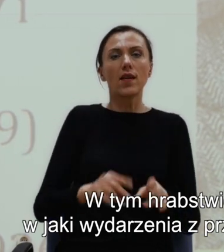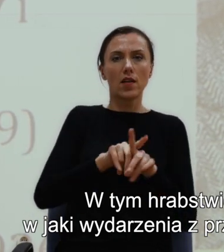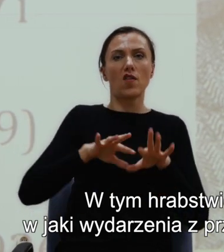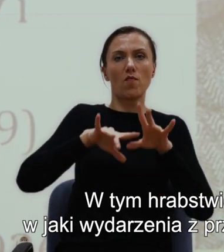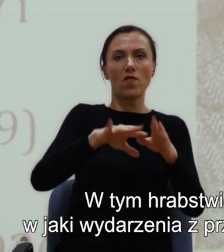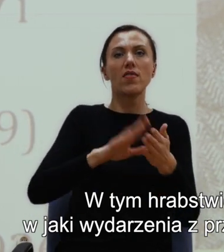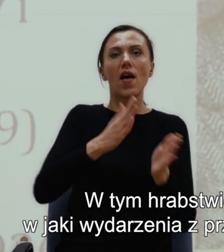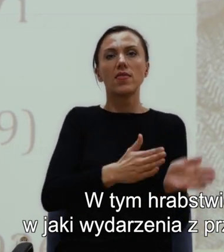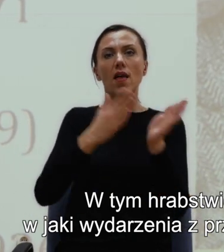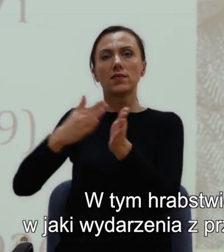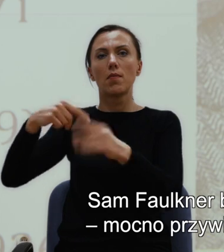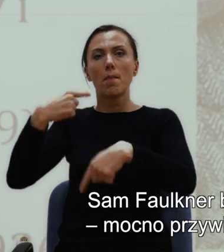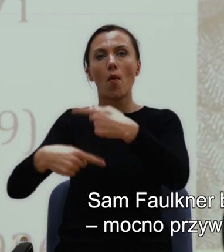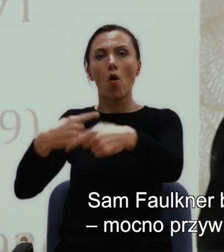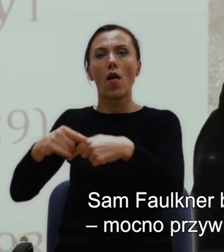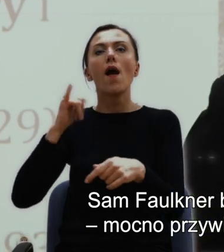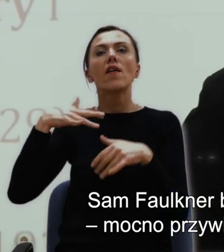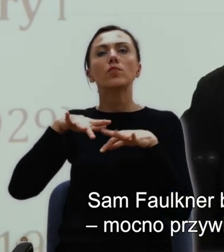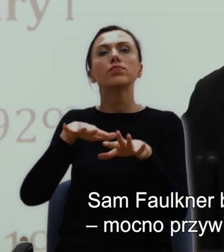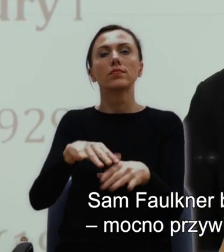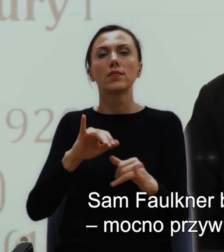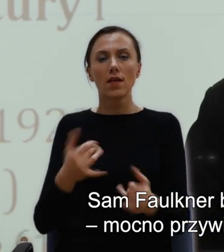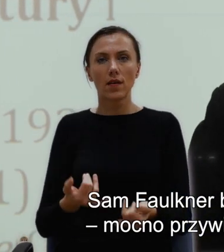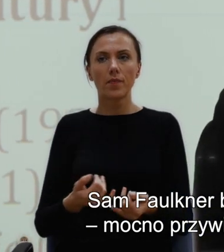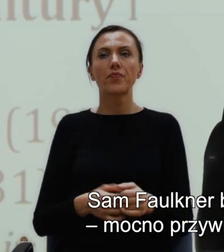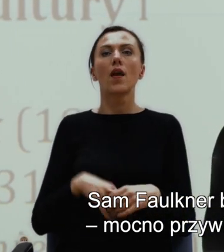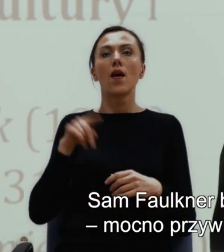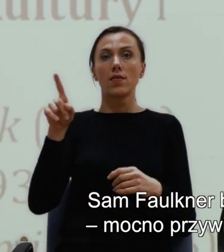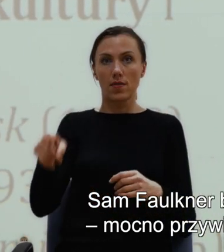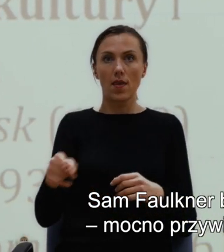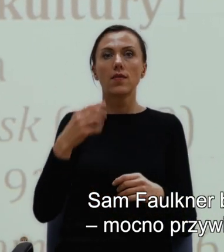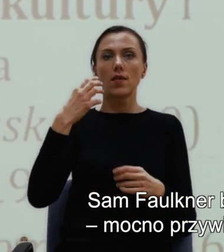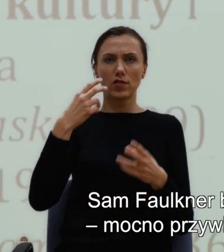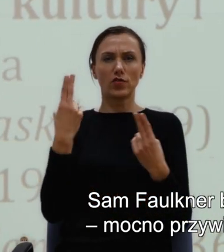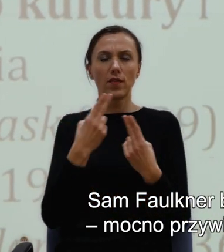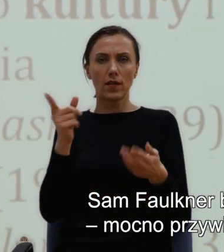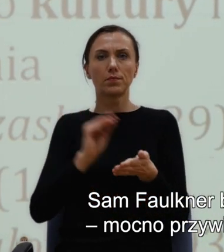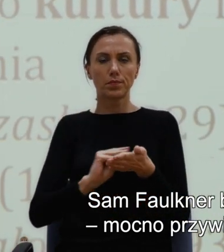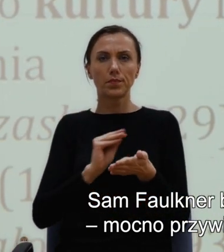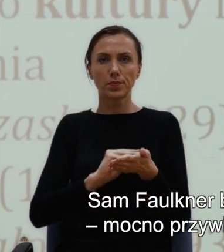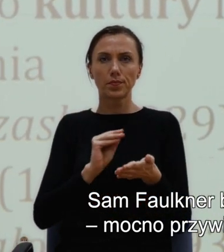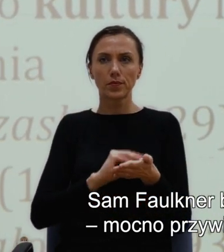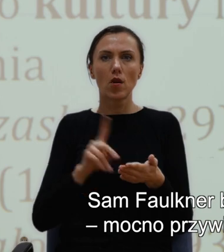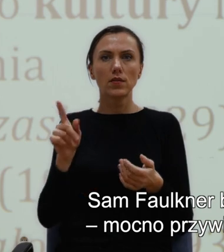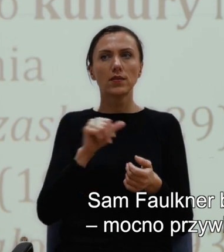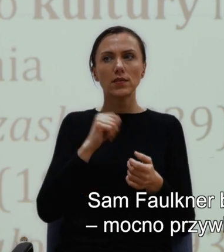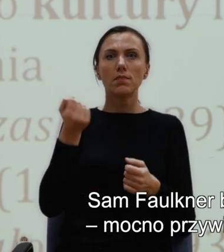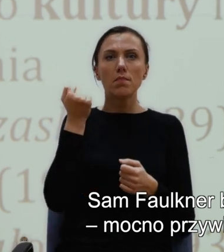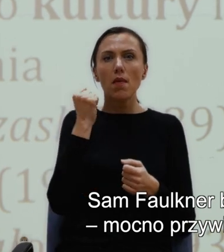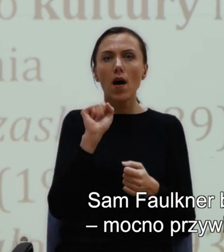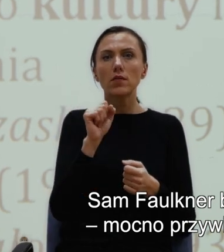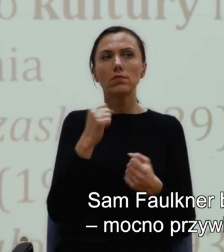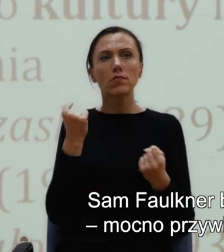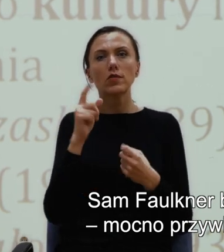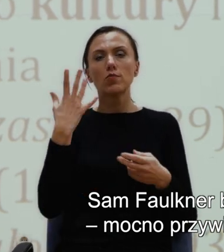pokolenia. Sam Faulkner był mocno, jako eksplorator tej przeszłości regionu, był mocno